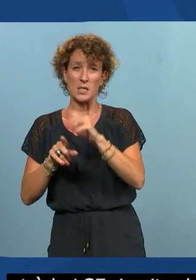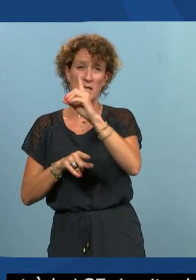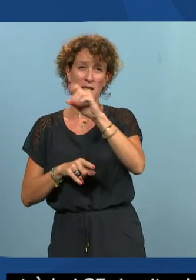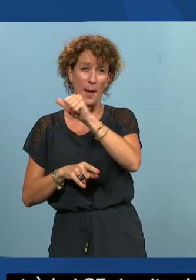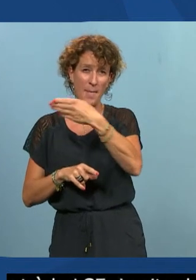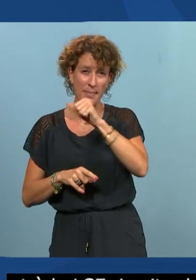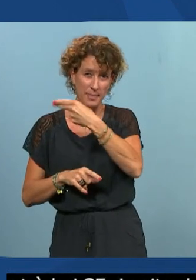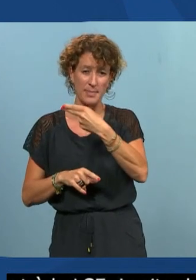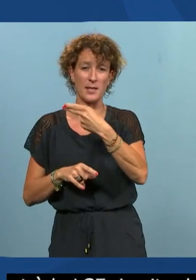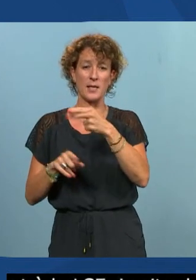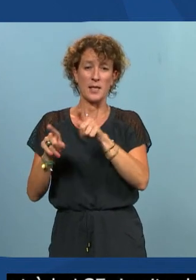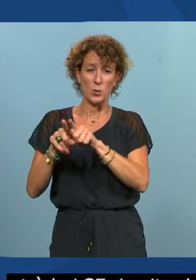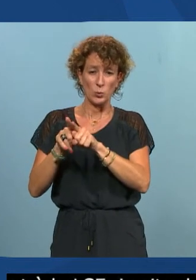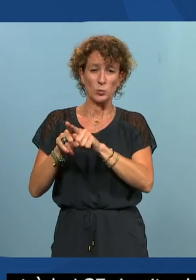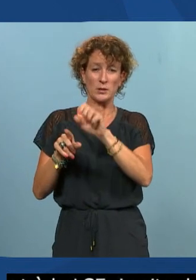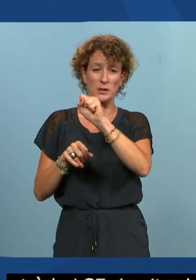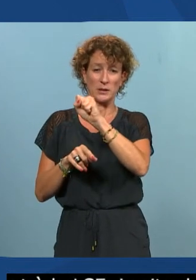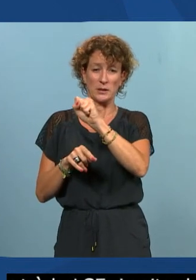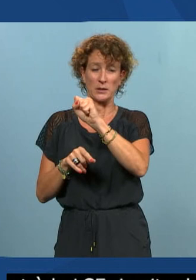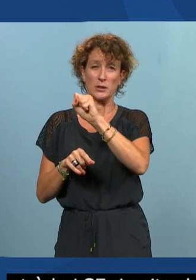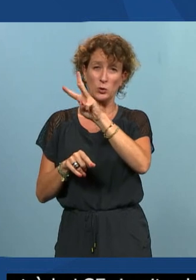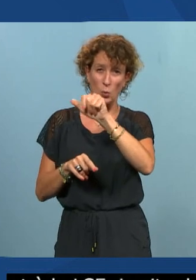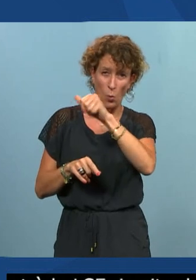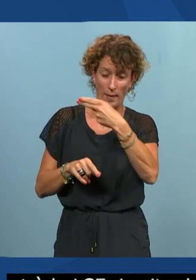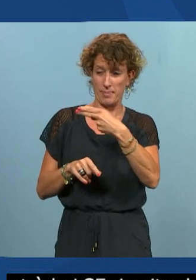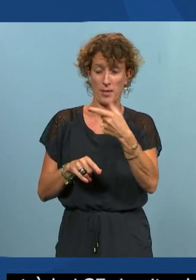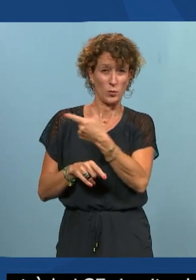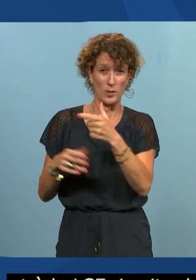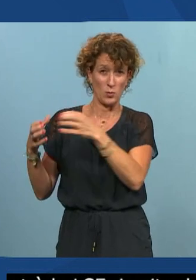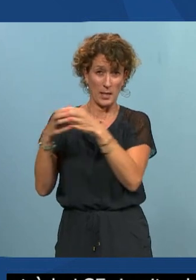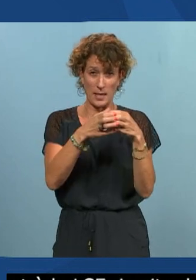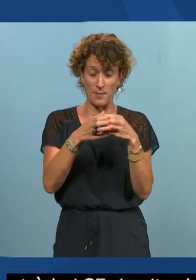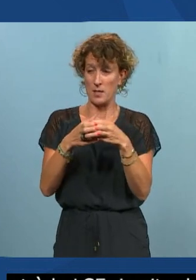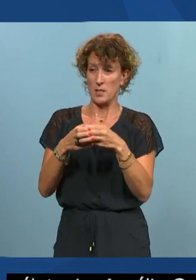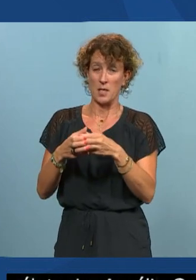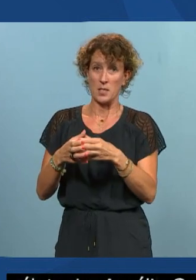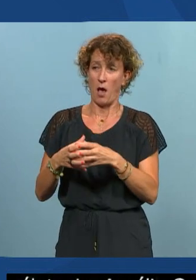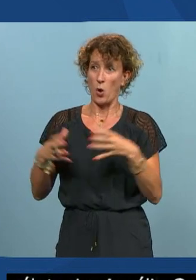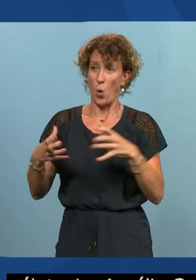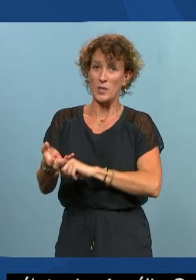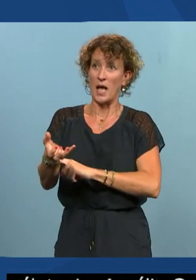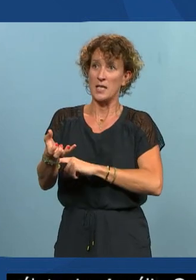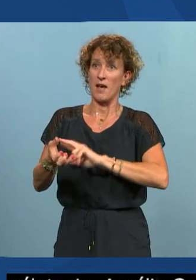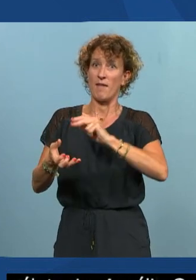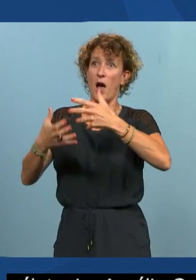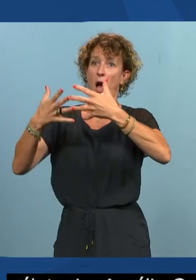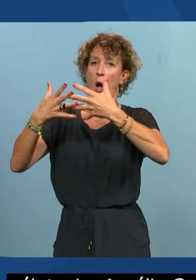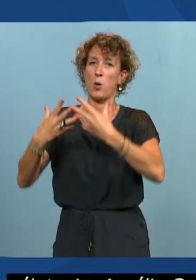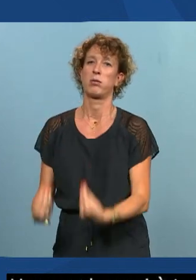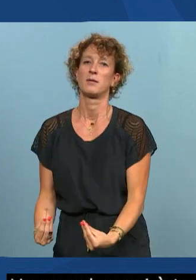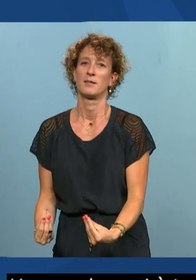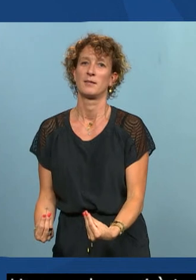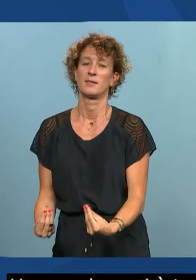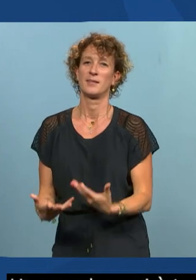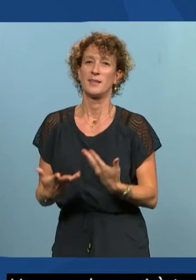parce qu'à chaque fois c'est un gros coup de stress je pense qu'on va vraiment souffler dans quelques minutes parce que c'est un gros coup de